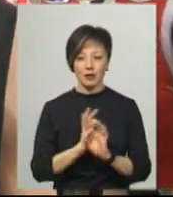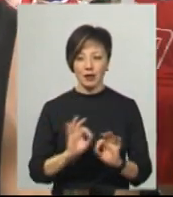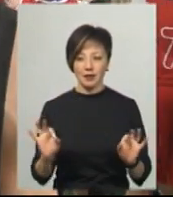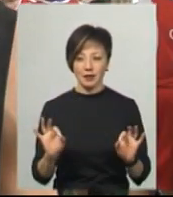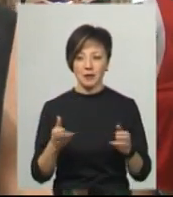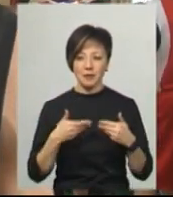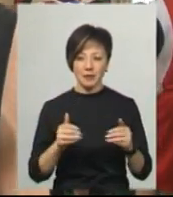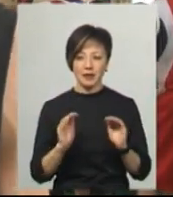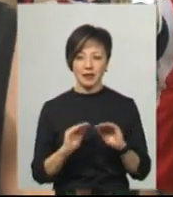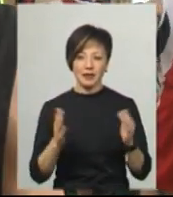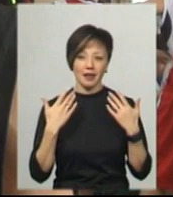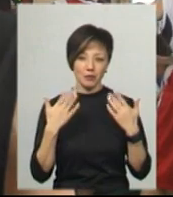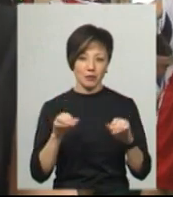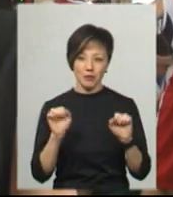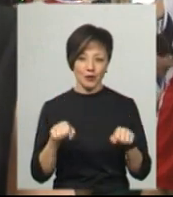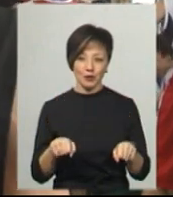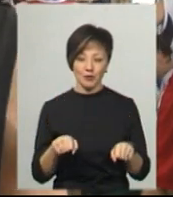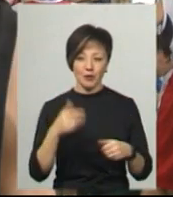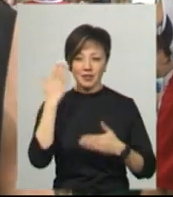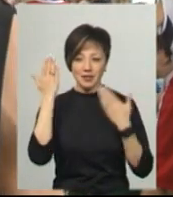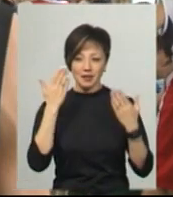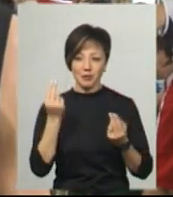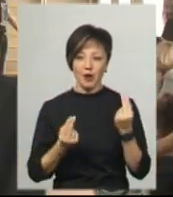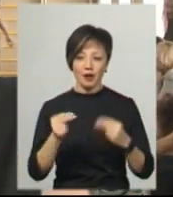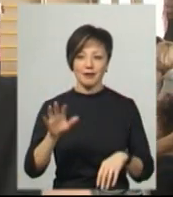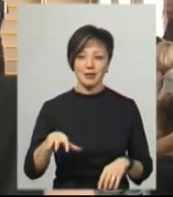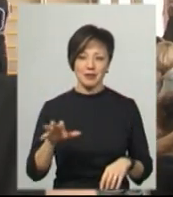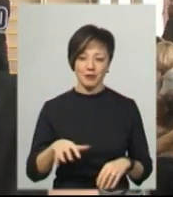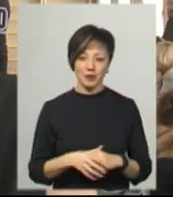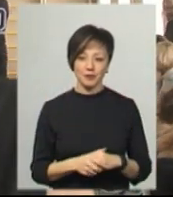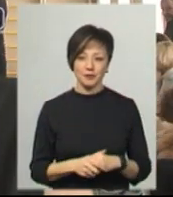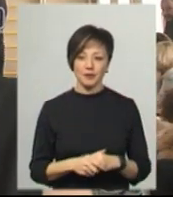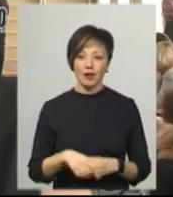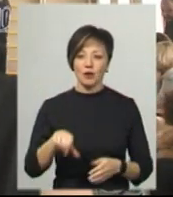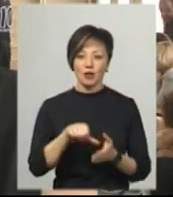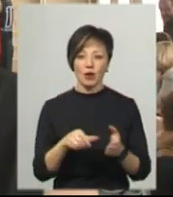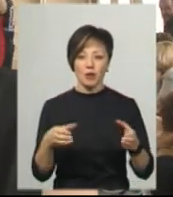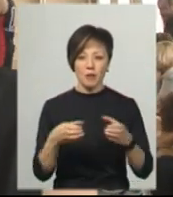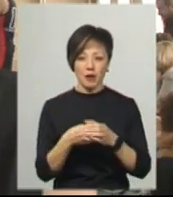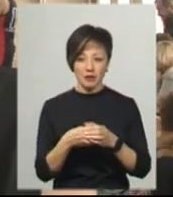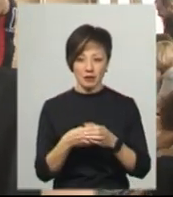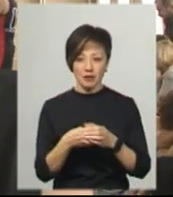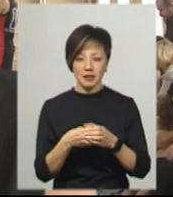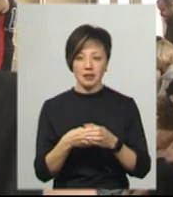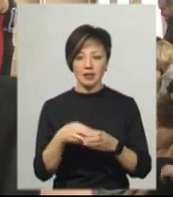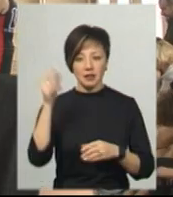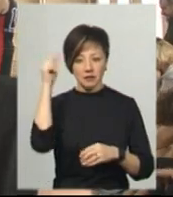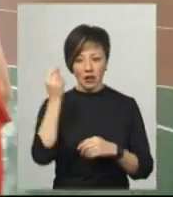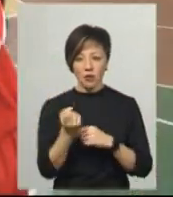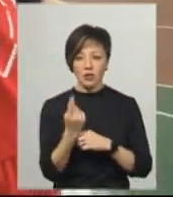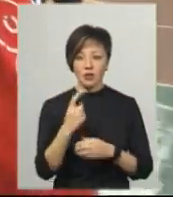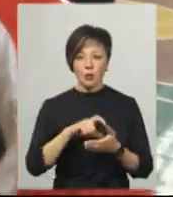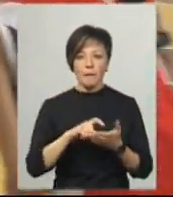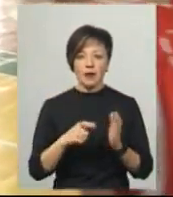ми, діти, на канікулах, ми можемо повеселитися, пограти в баскетбол. Гравецький команди злочин перебуватись Олександр Буженський навчається у 11